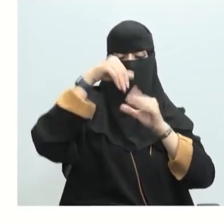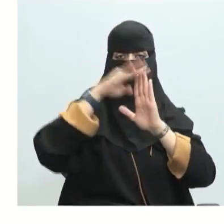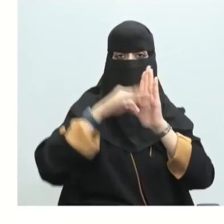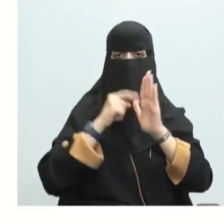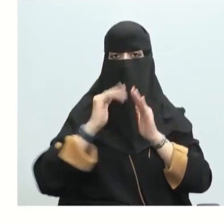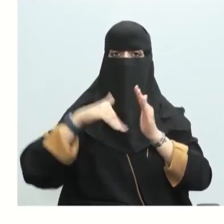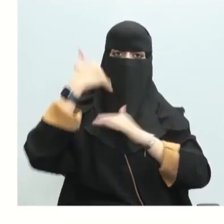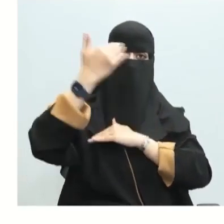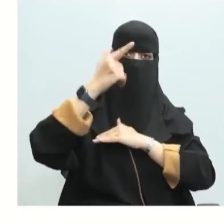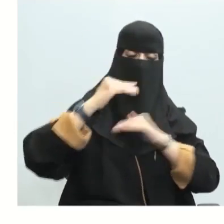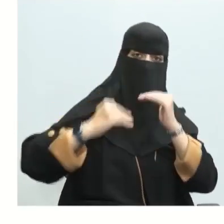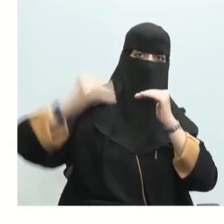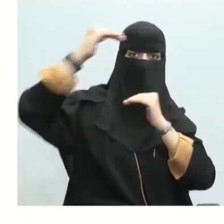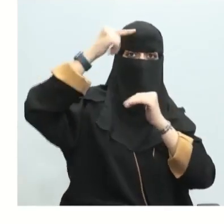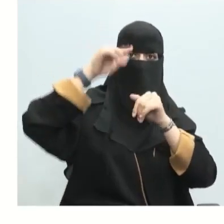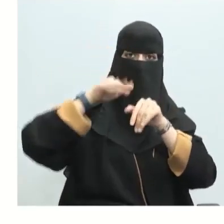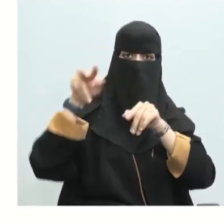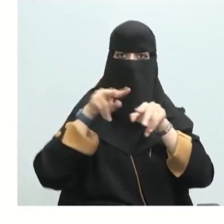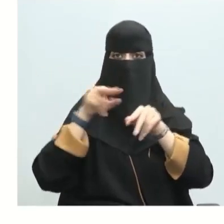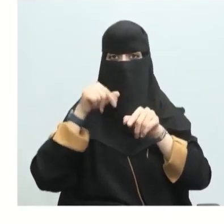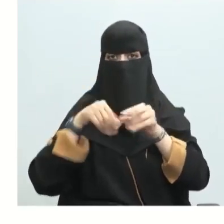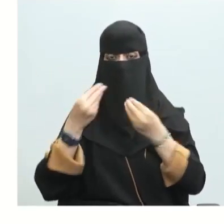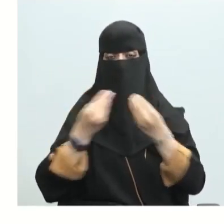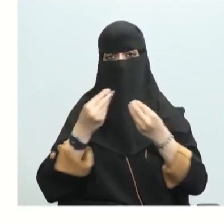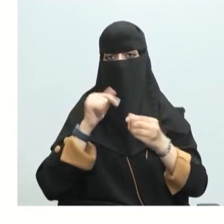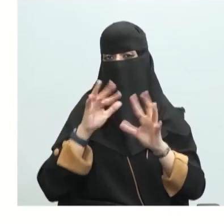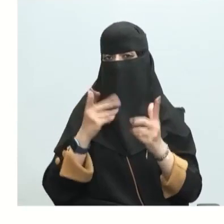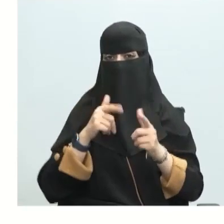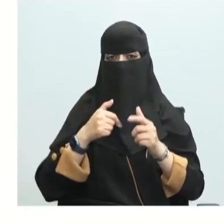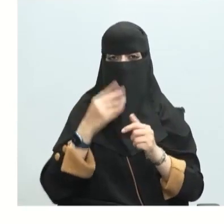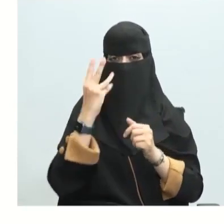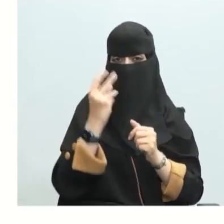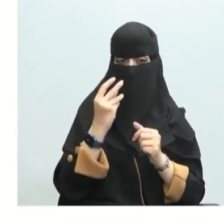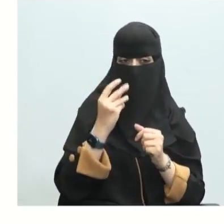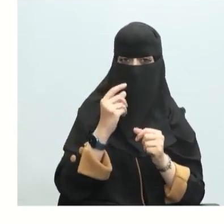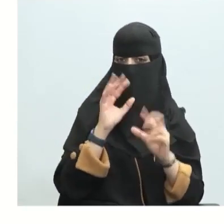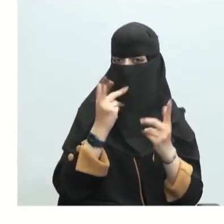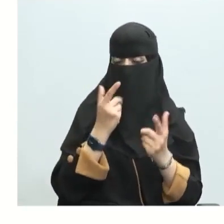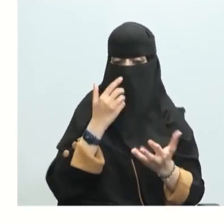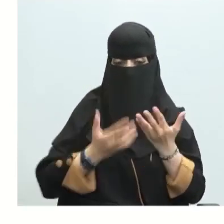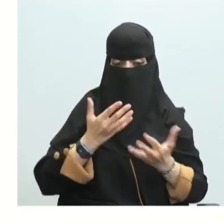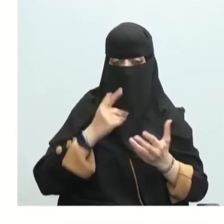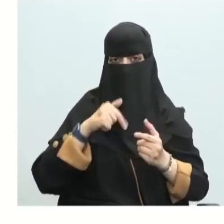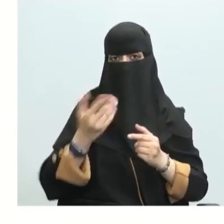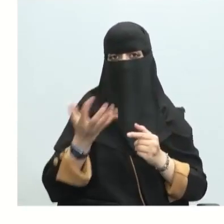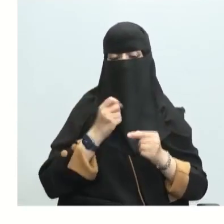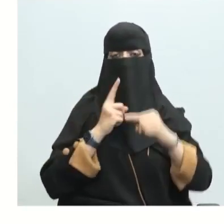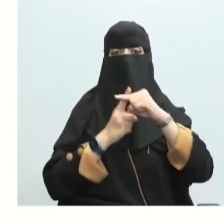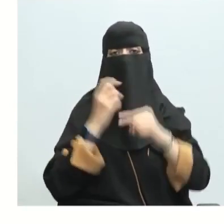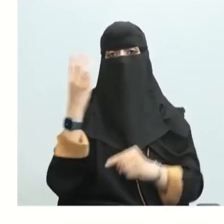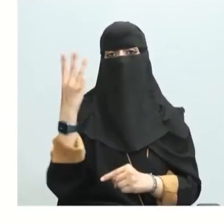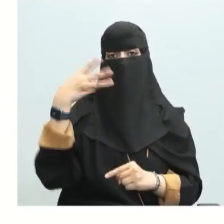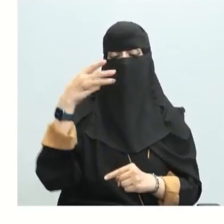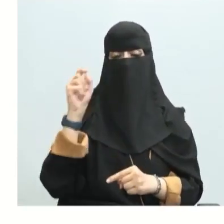للناتج أعلى من المحتوى الحراري للمتفاعلات كم المقدار؟ حسب القيمة المعطاة لدي وهي موجب 33